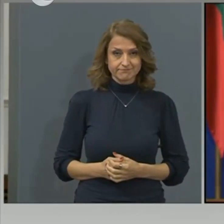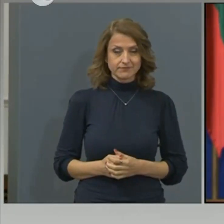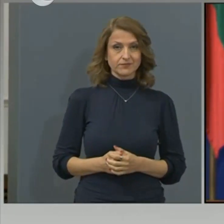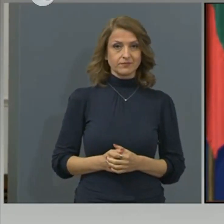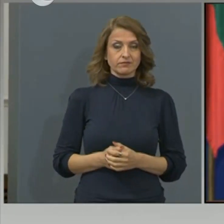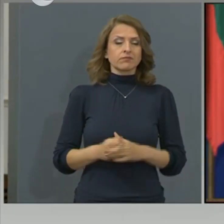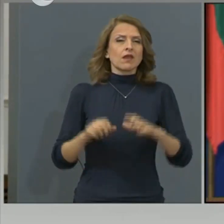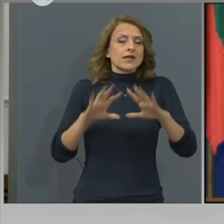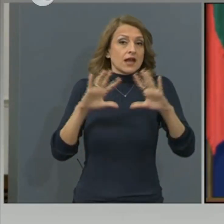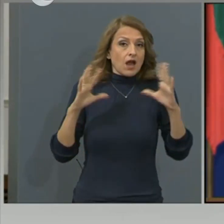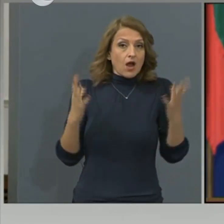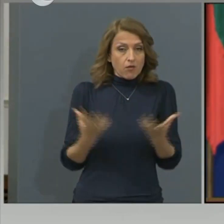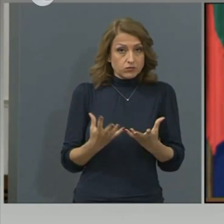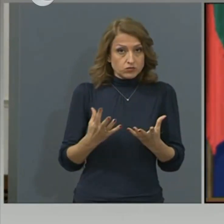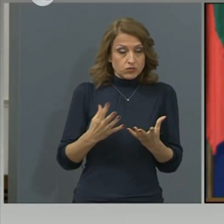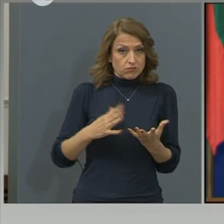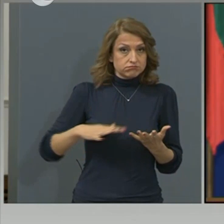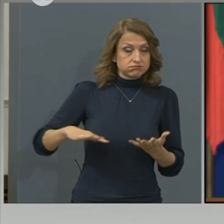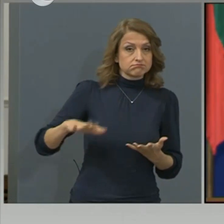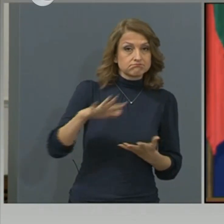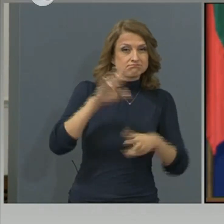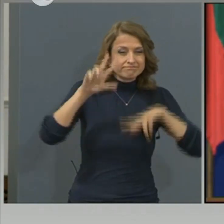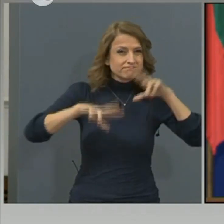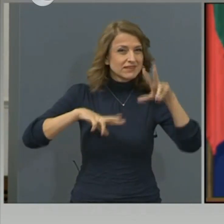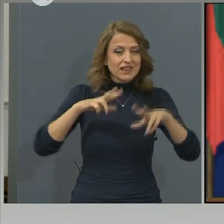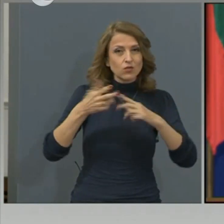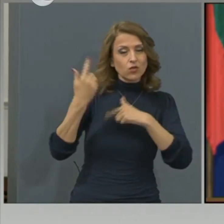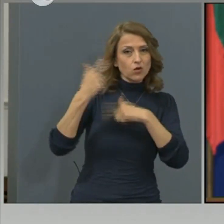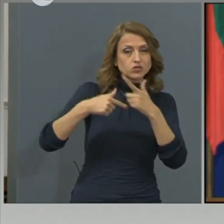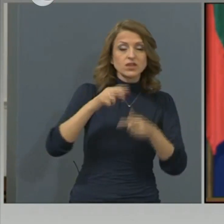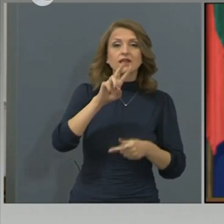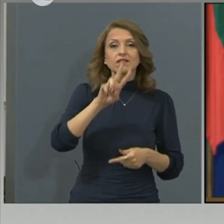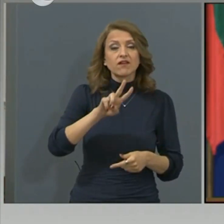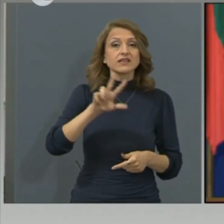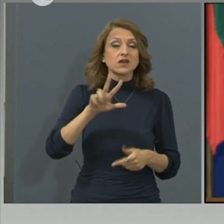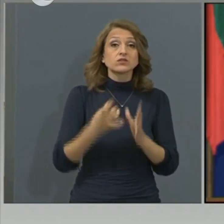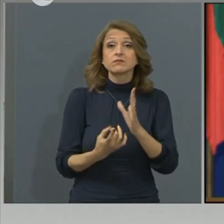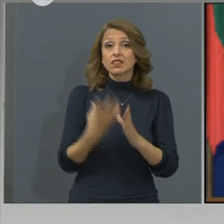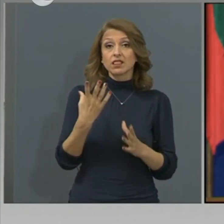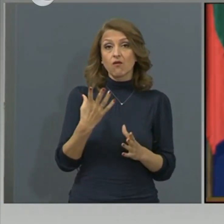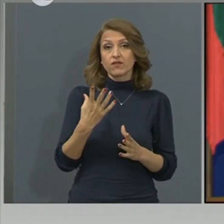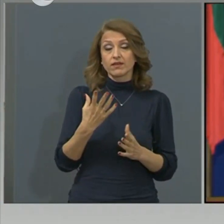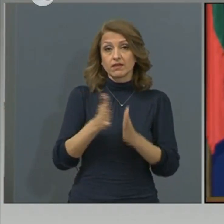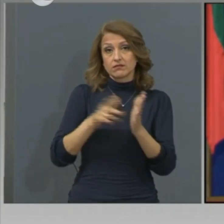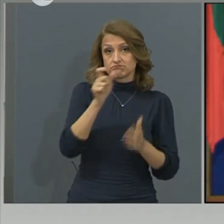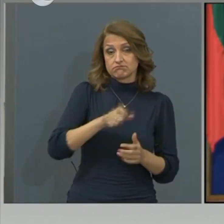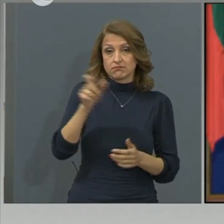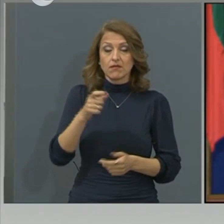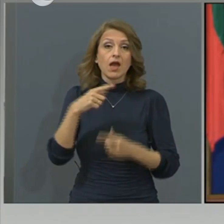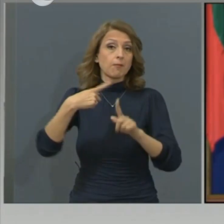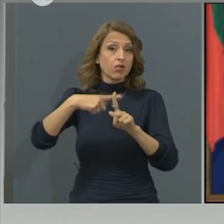Общо за денонощието 28 са установените лица с положителни проби.